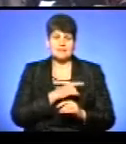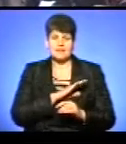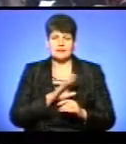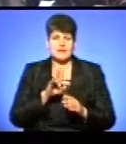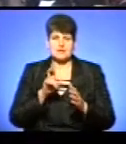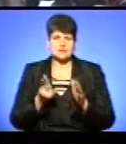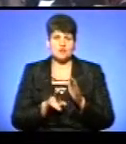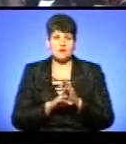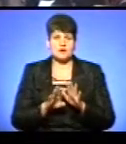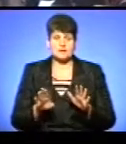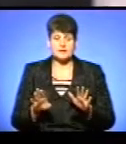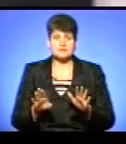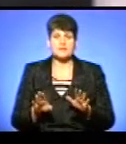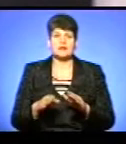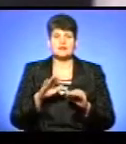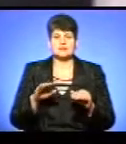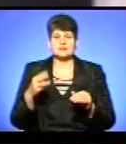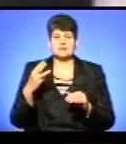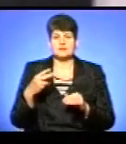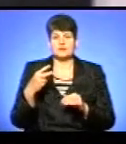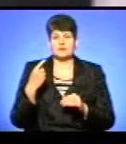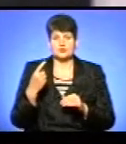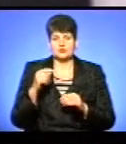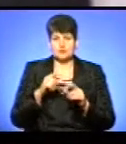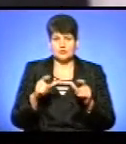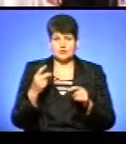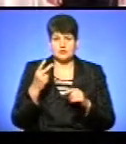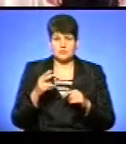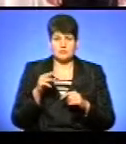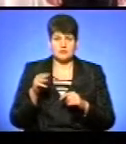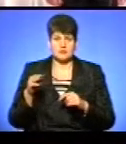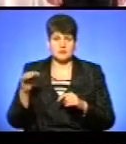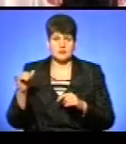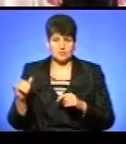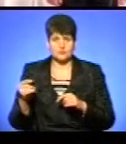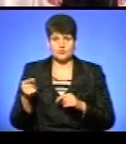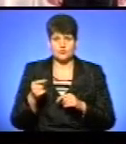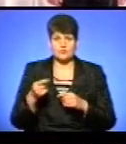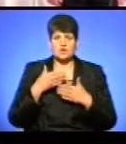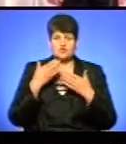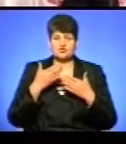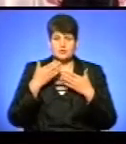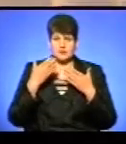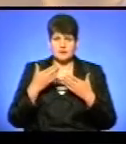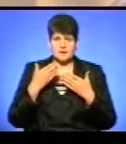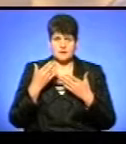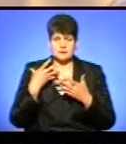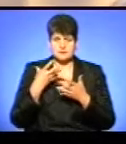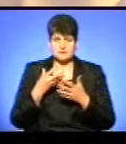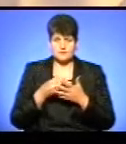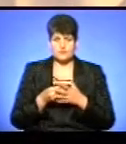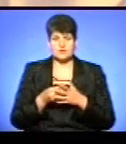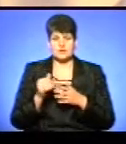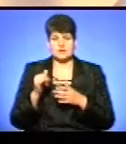Учні із 31 школи і двох професійно-технічних училищ Тернополя читали авторські твори, а також